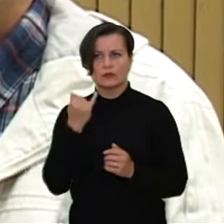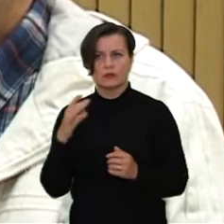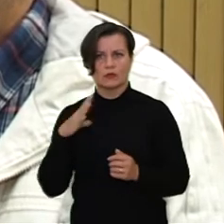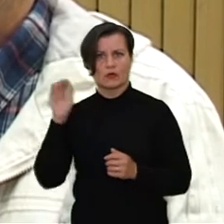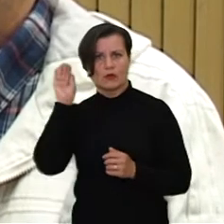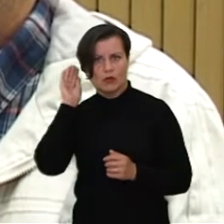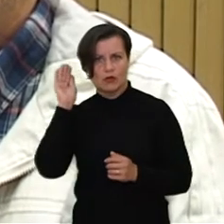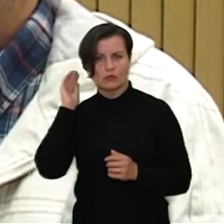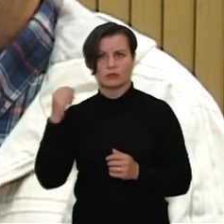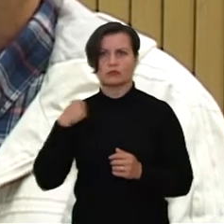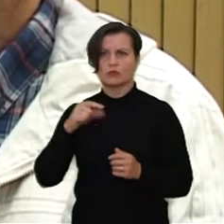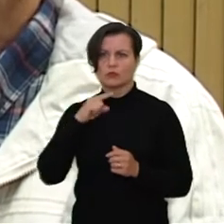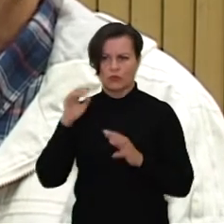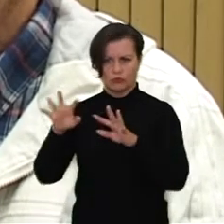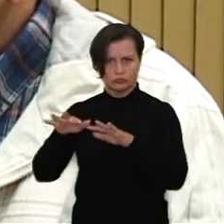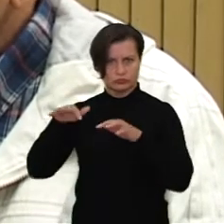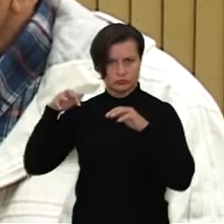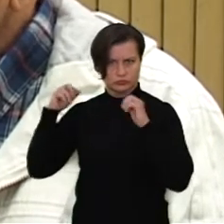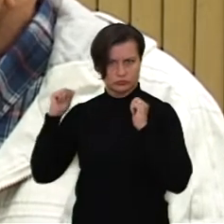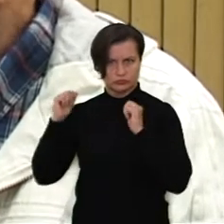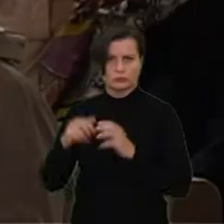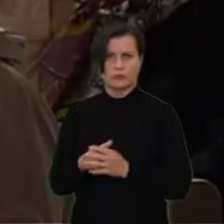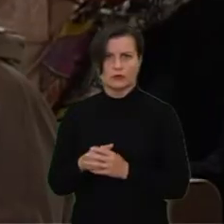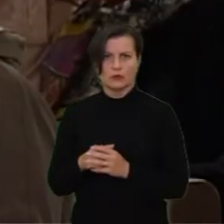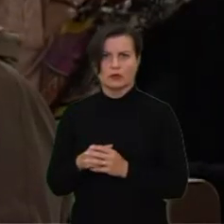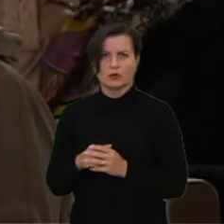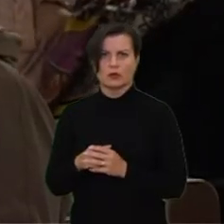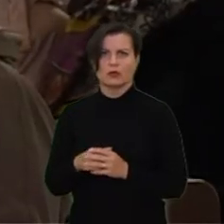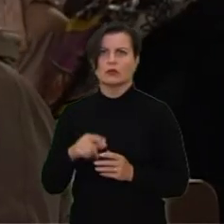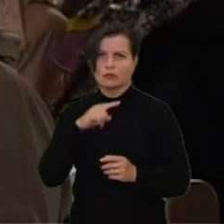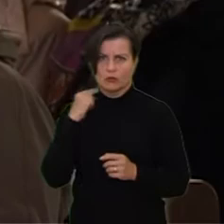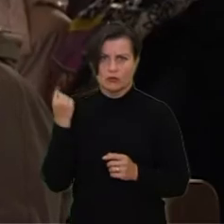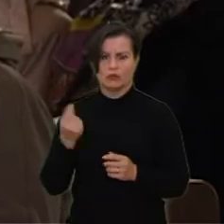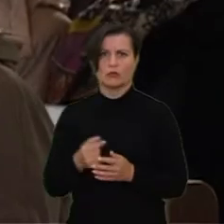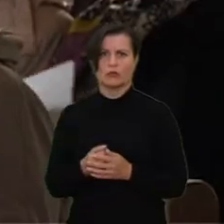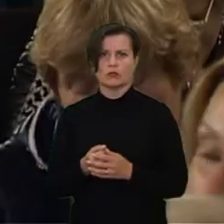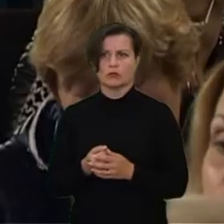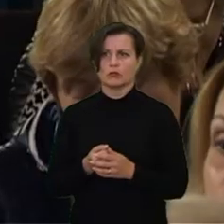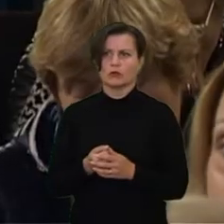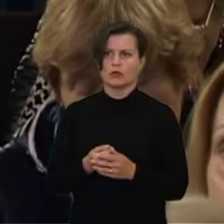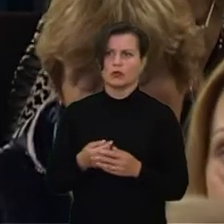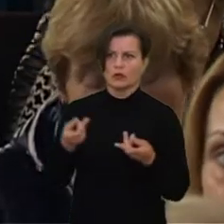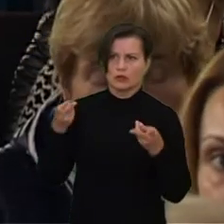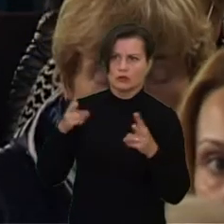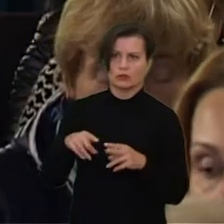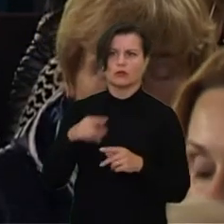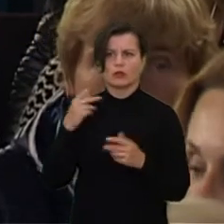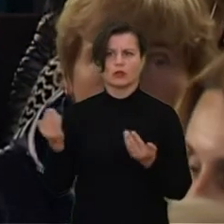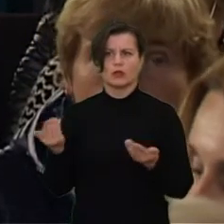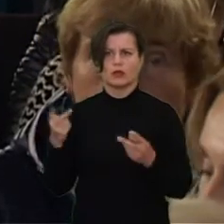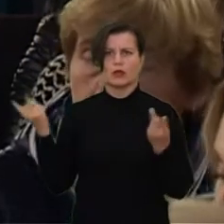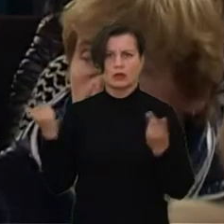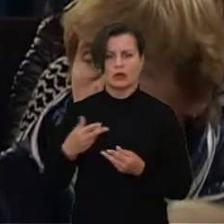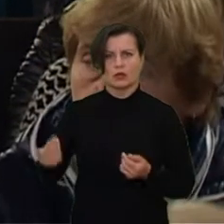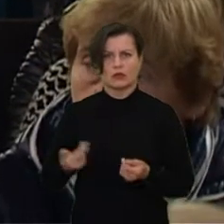Ir įdomu būdavo klausyti, daug mūnių rinkdavosi. Nu, daug išlieko, bet reikia gyventi daurai